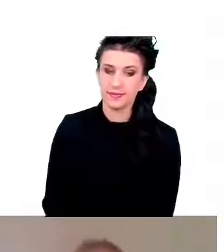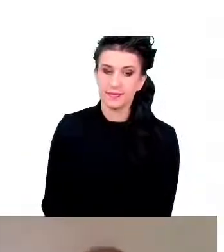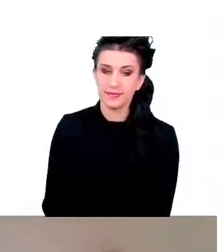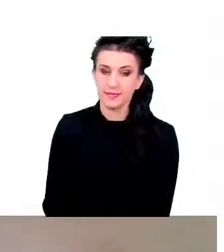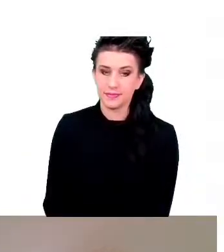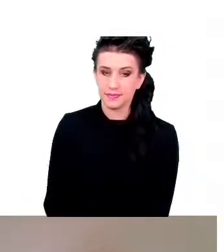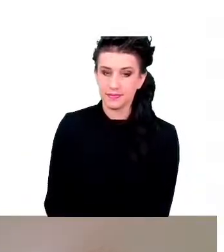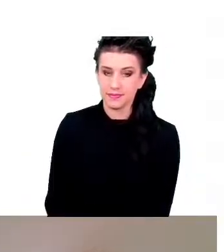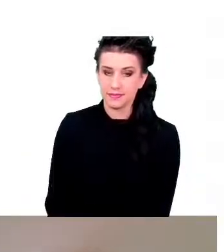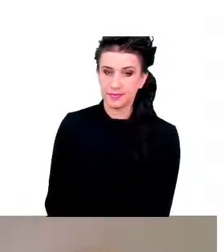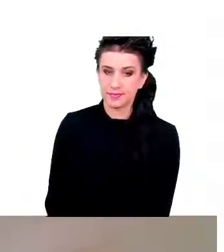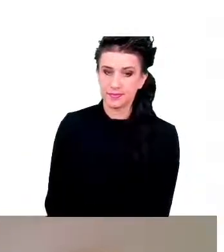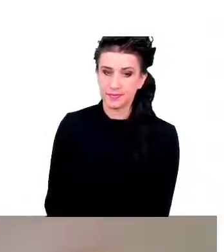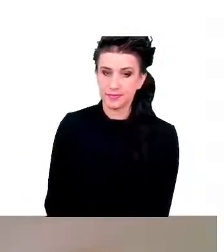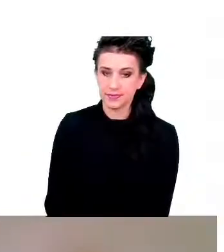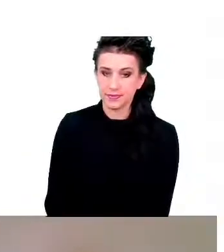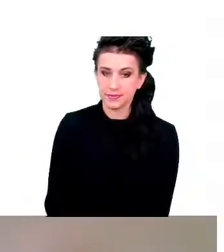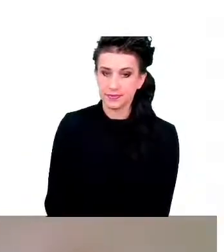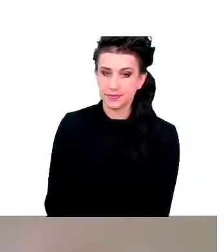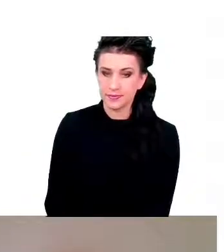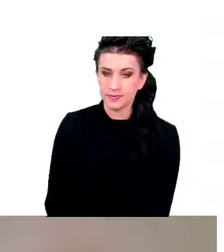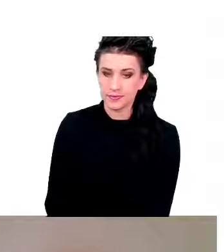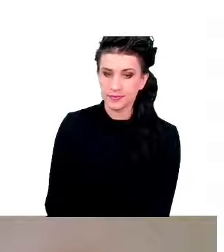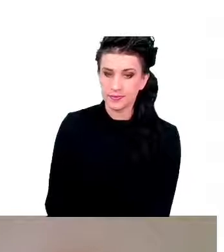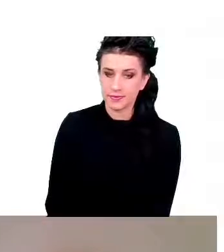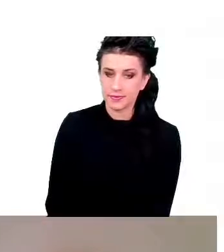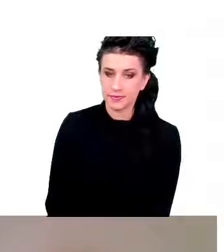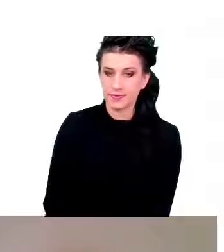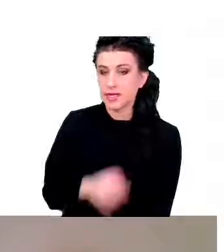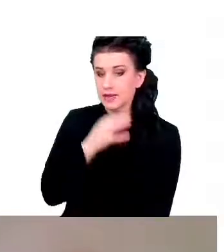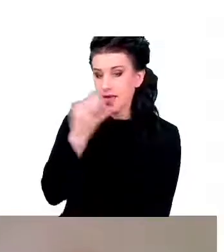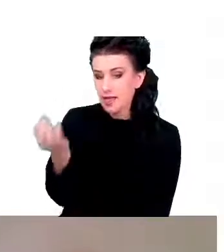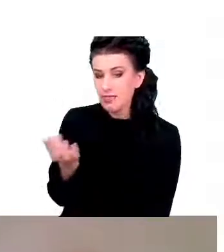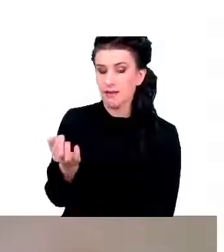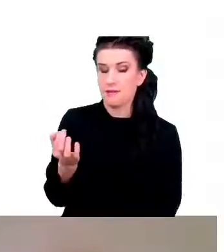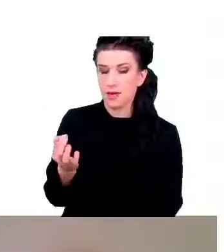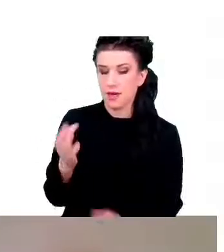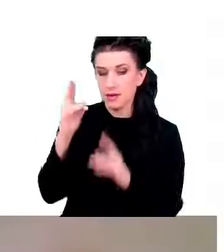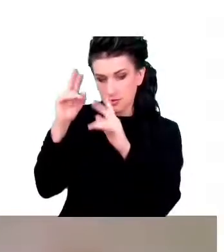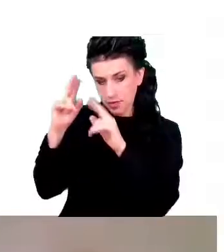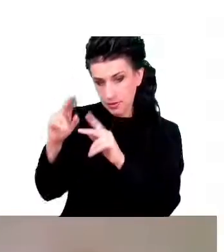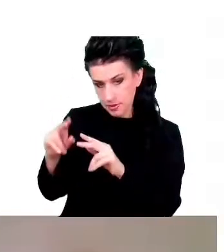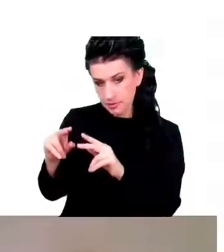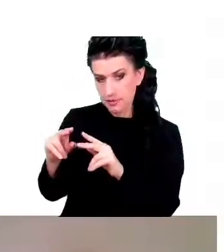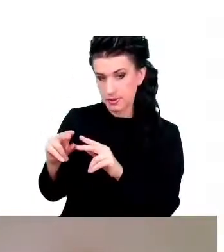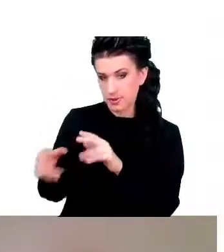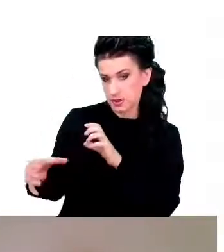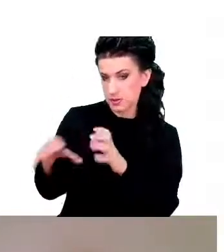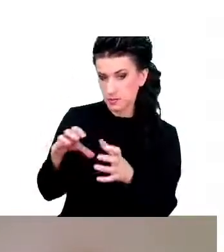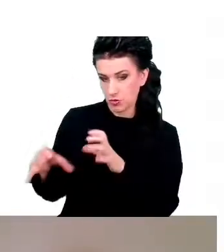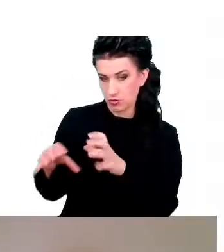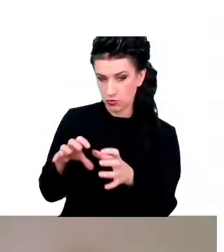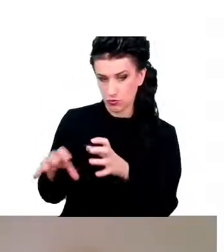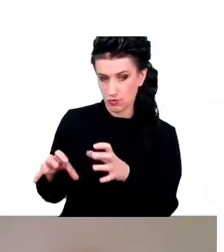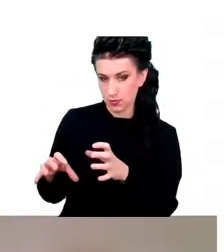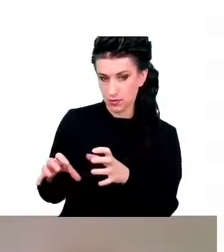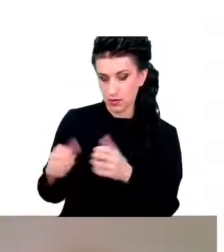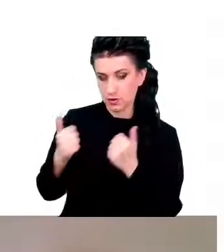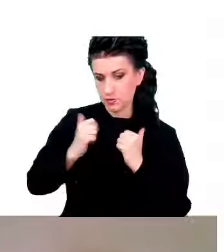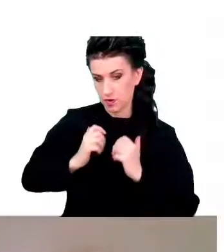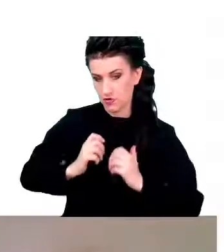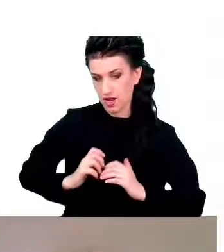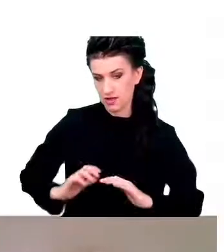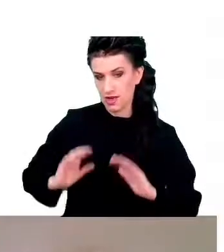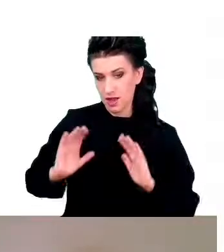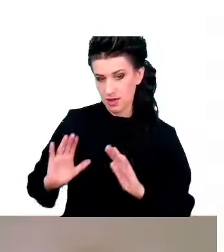Takim najlepiej poznanym chyba sposobem na spowalnianie albo